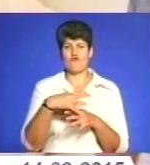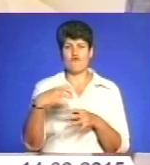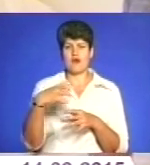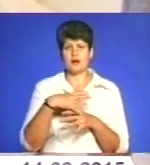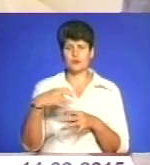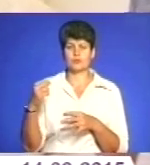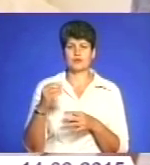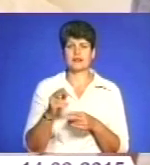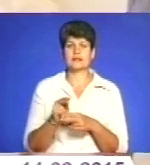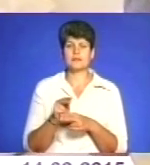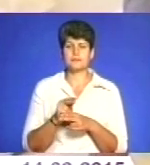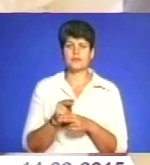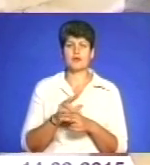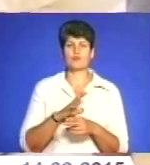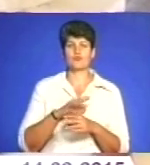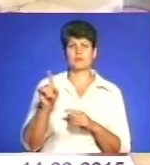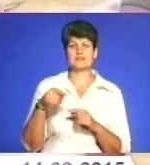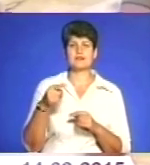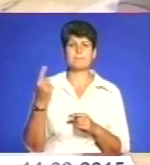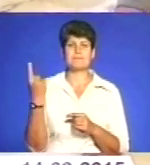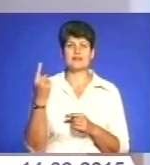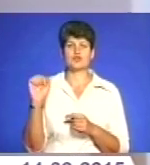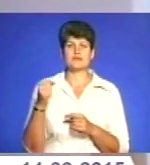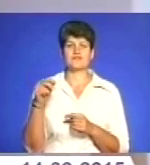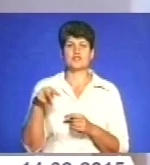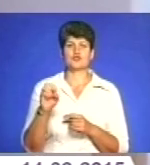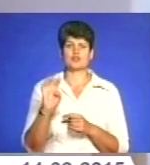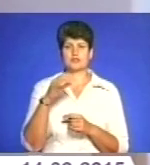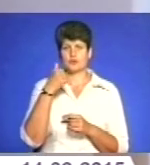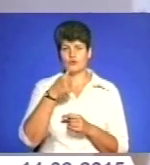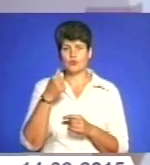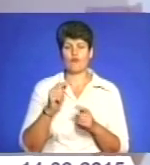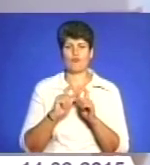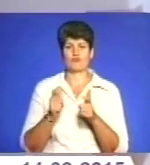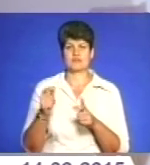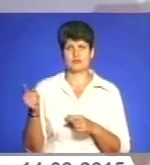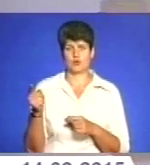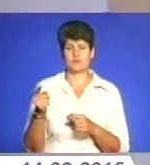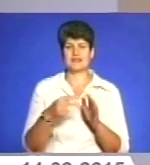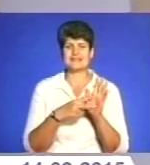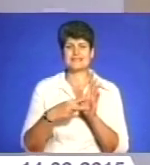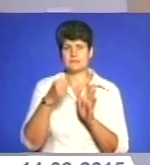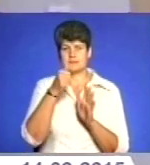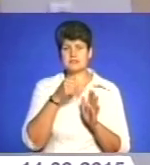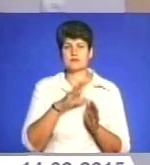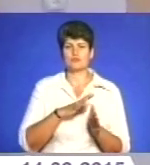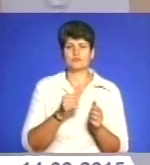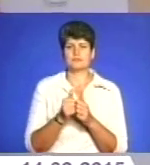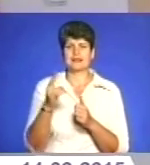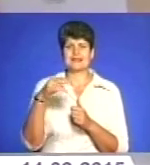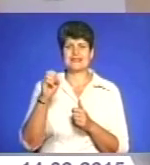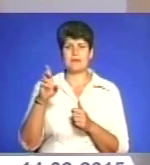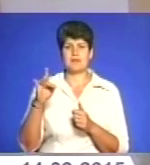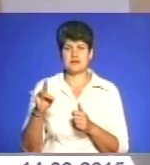Володимир Ожанський був призваний 1 серпня 2014 року по повісті з Тернополя. Сім місяців служив в Дебальцевому, пройшов